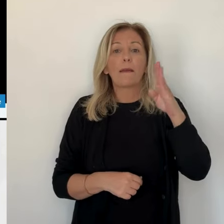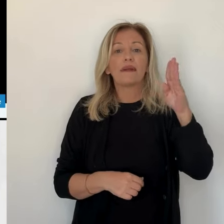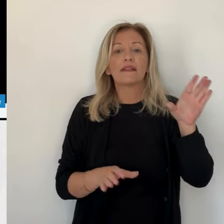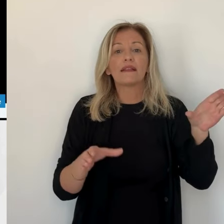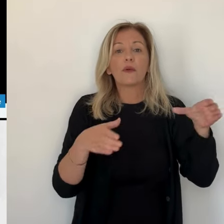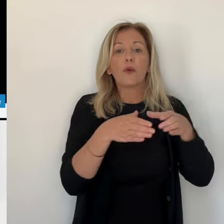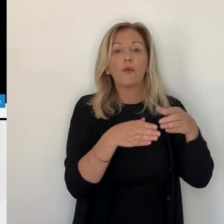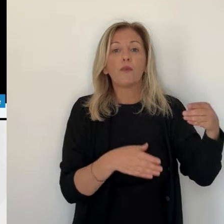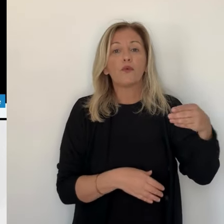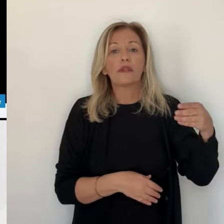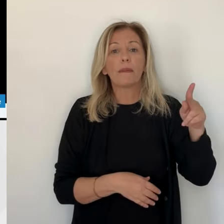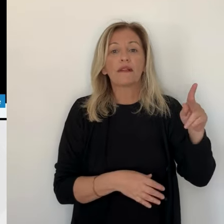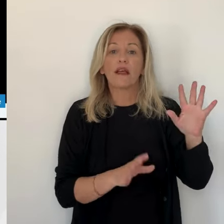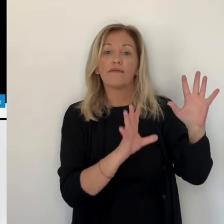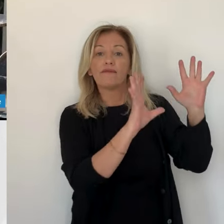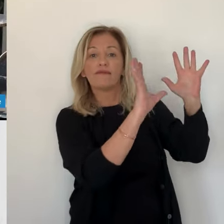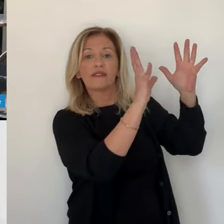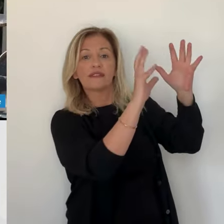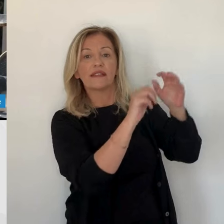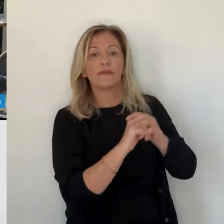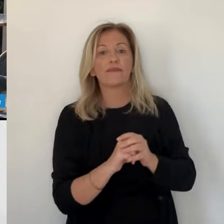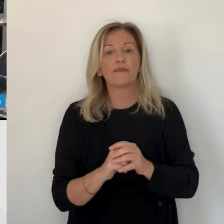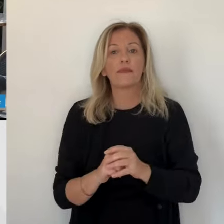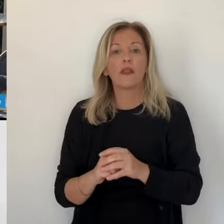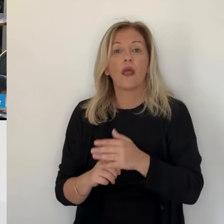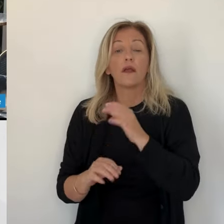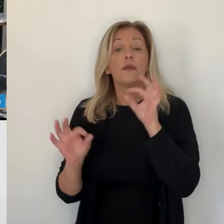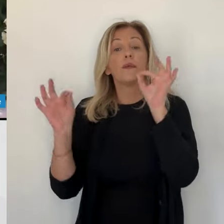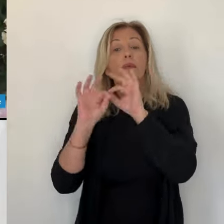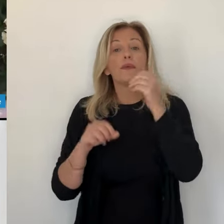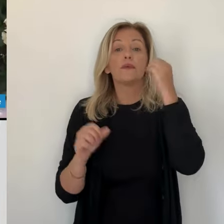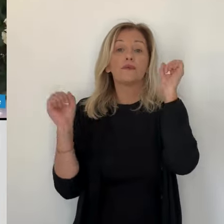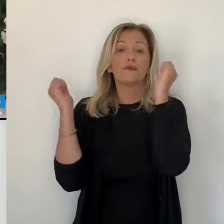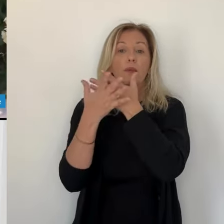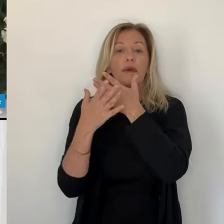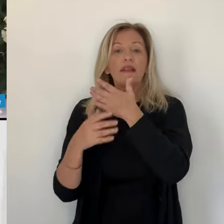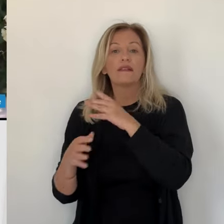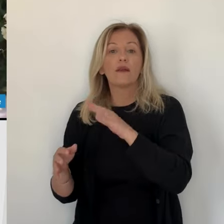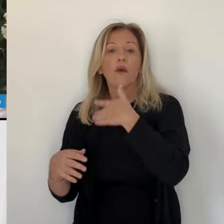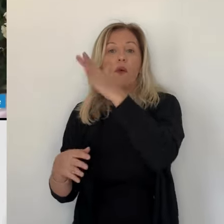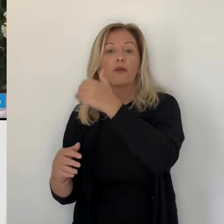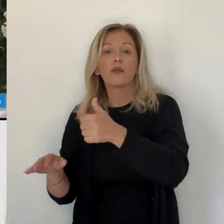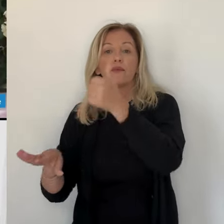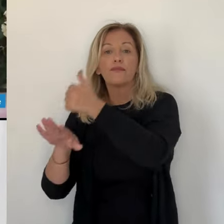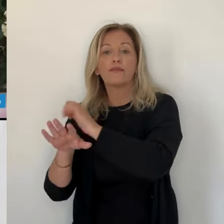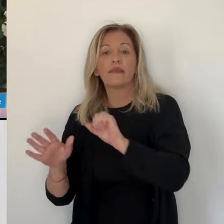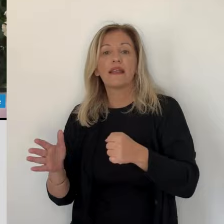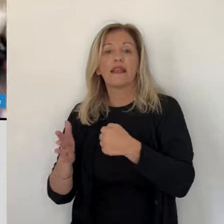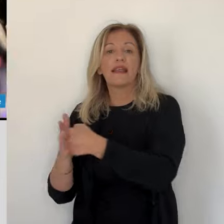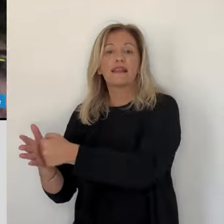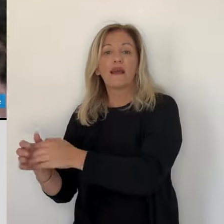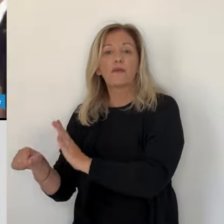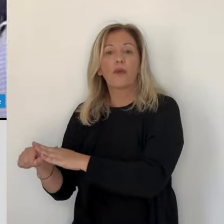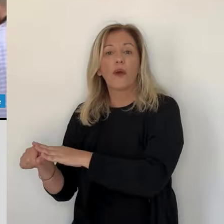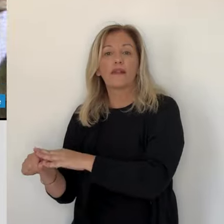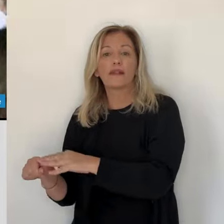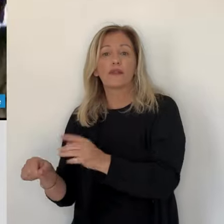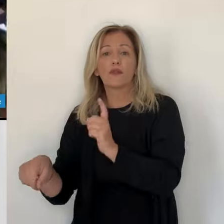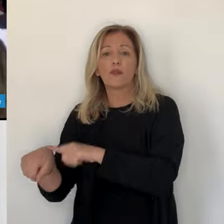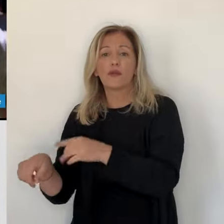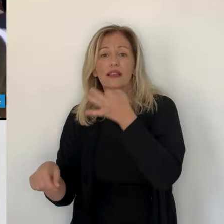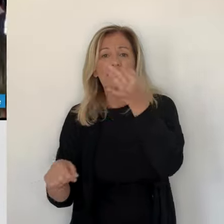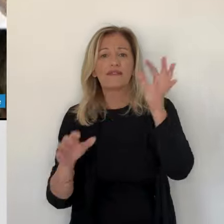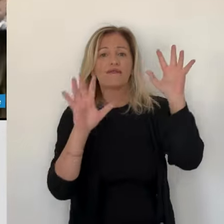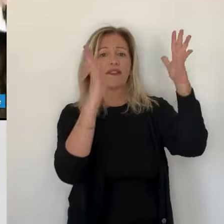peu de commentaires de politiques insulaires sur les réseaux sociaux. L'un des rares, et il s'en félicite, Nicolas Batini de Mossa Paladine. Sans